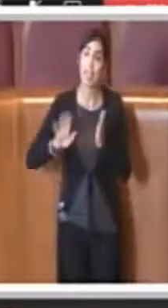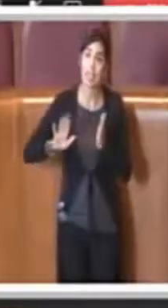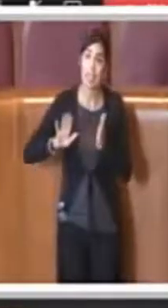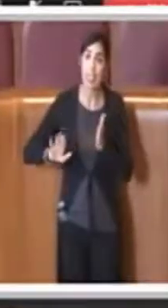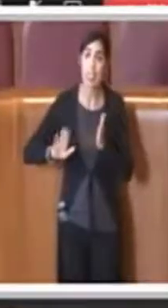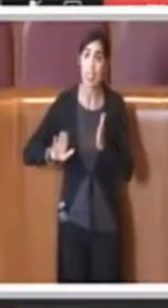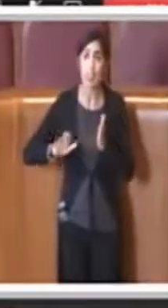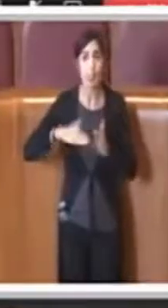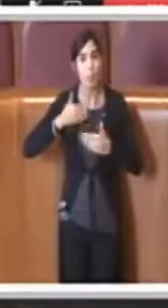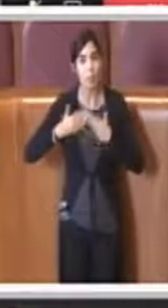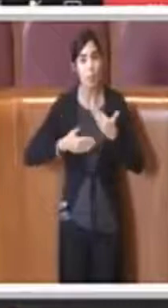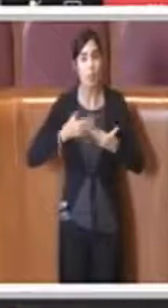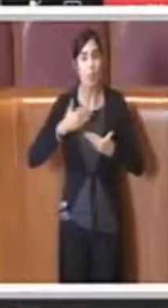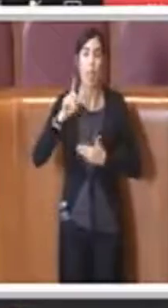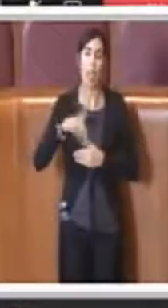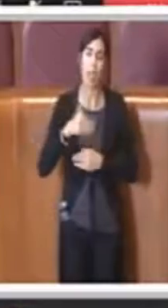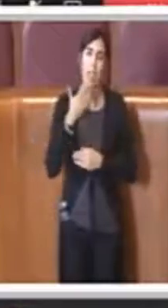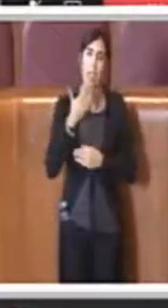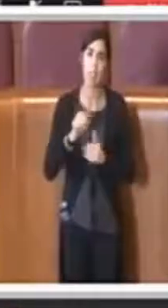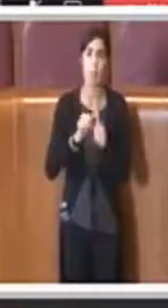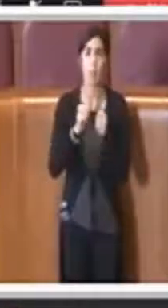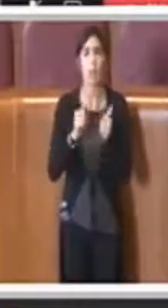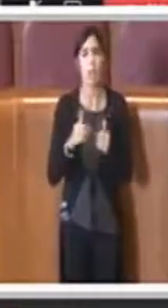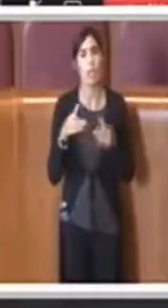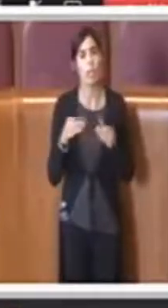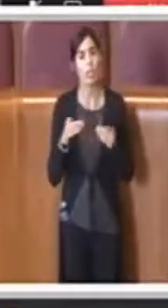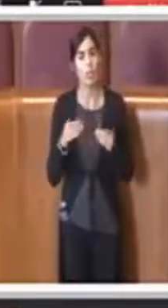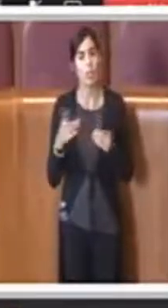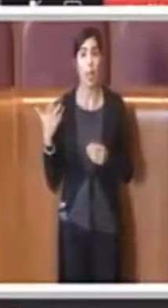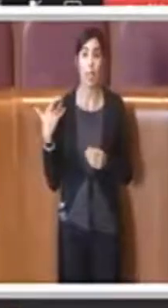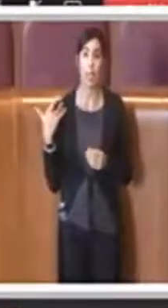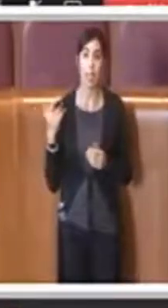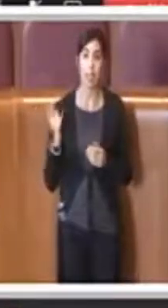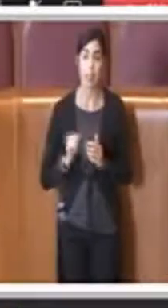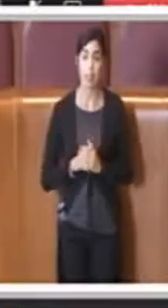ovviamente, con modalità digitali. Grazie.